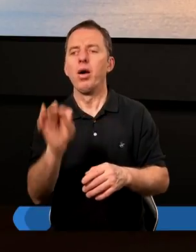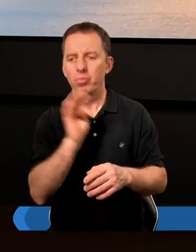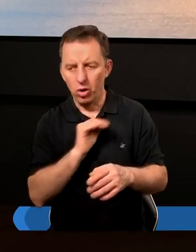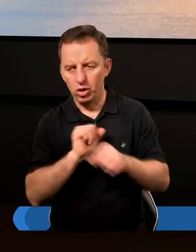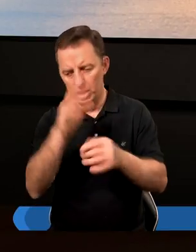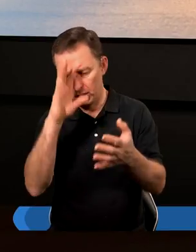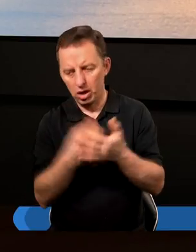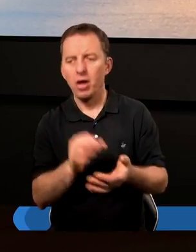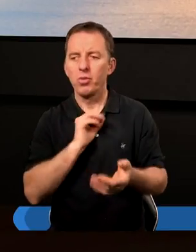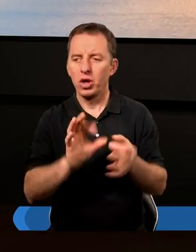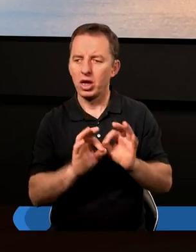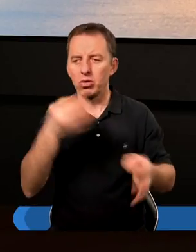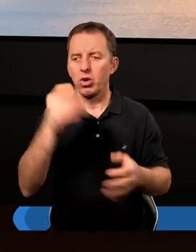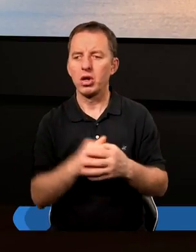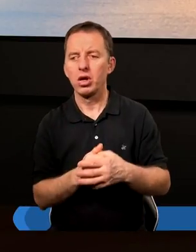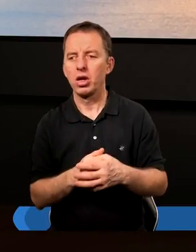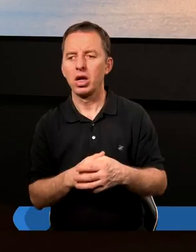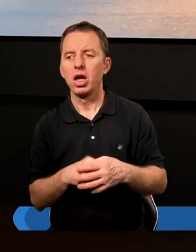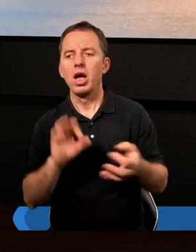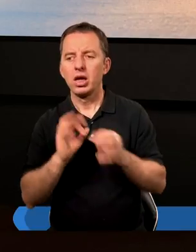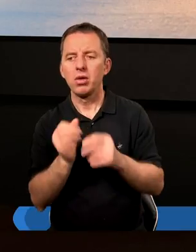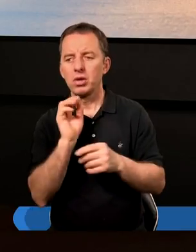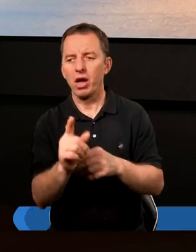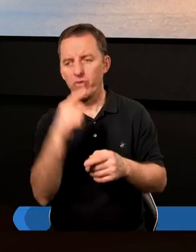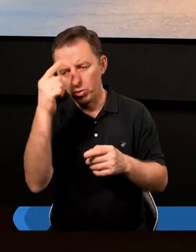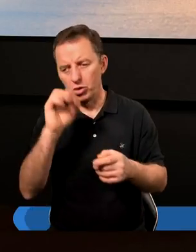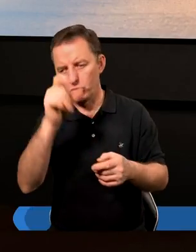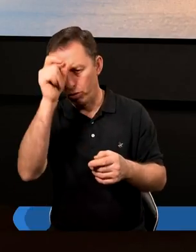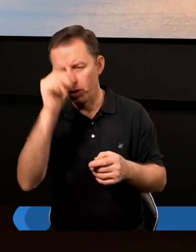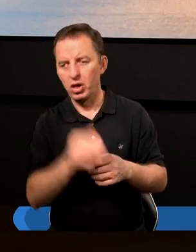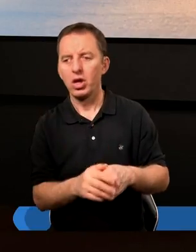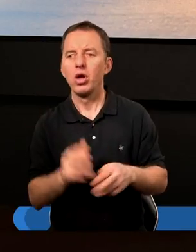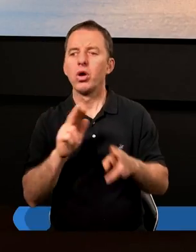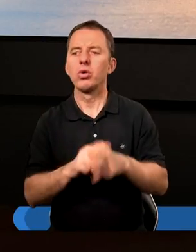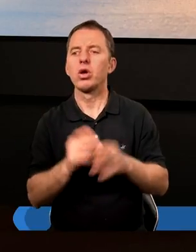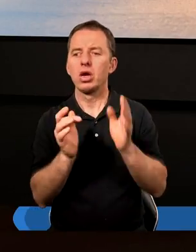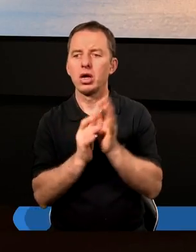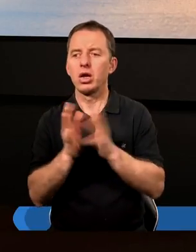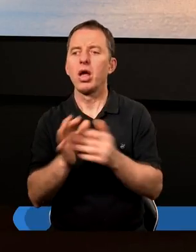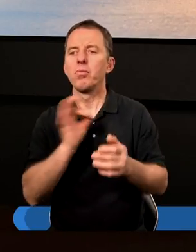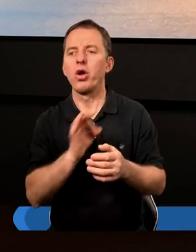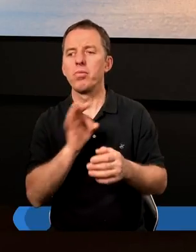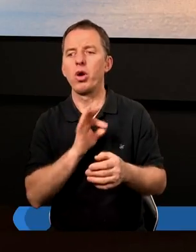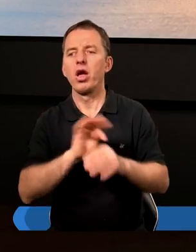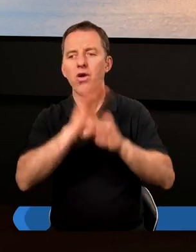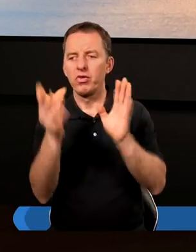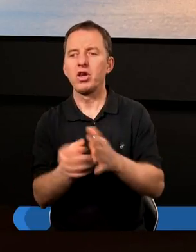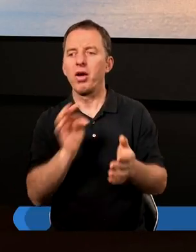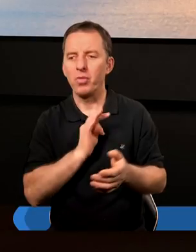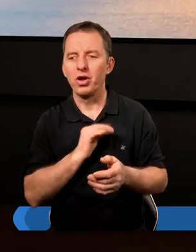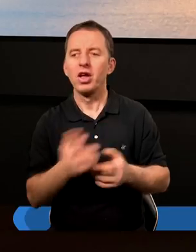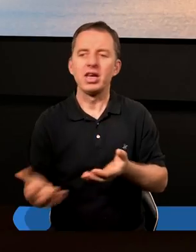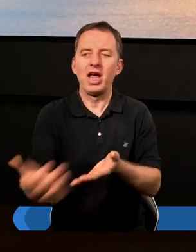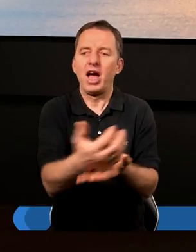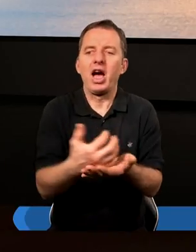Moje jest srebro, moje jest złoto. Gdybym tak sobie wyobraził człowieka, no to mogę takiego chytrusa sobie znaleźć. Moje, moje, wszystko